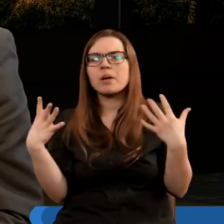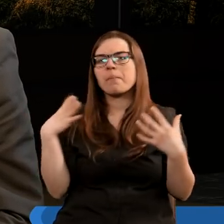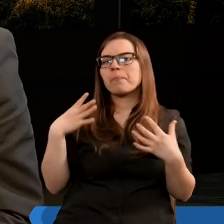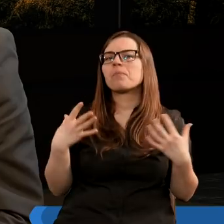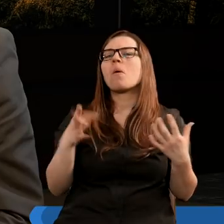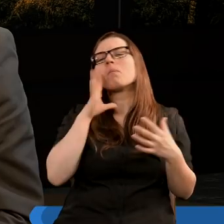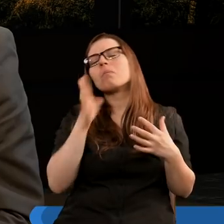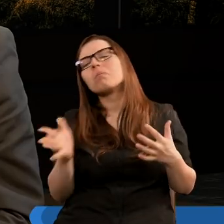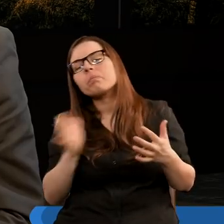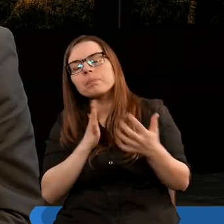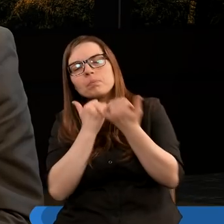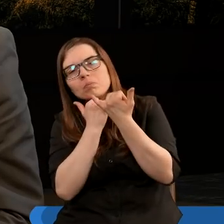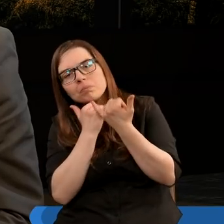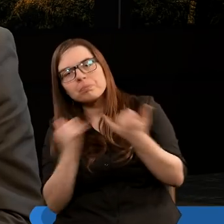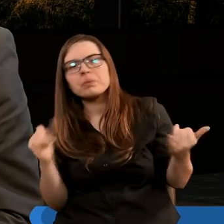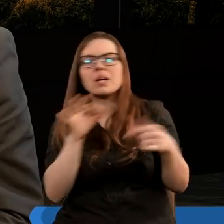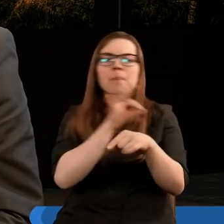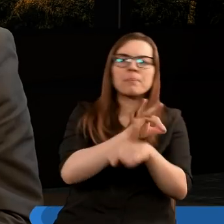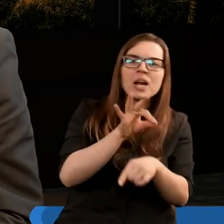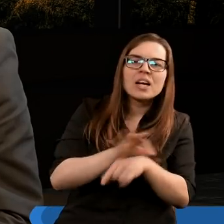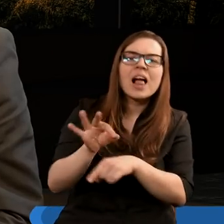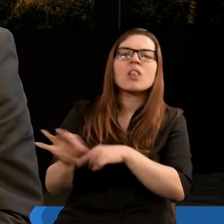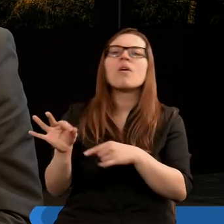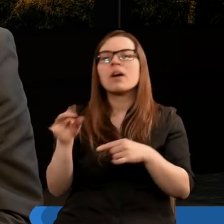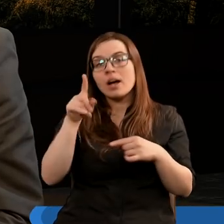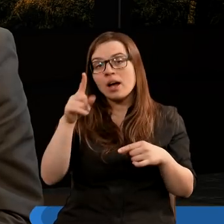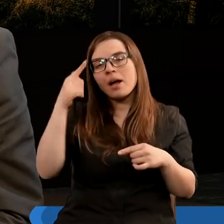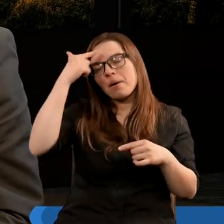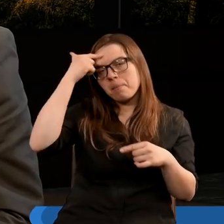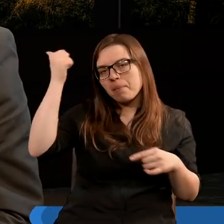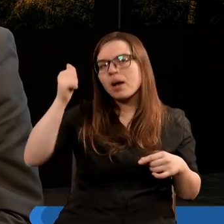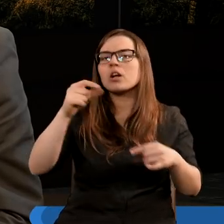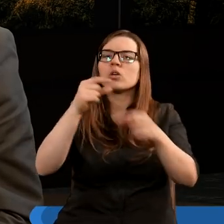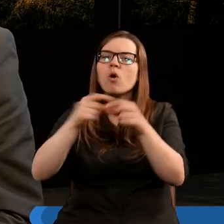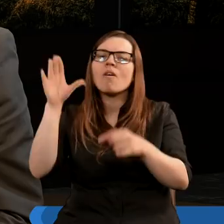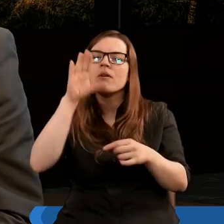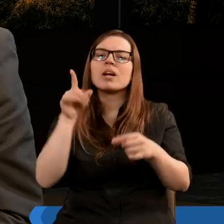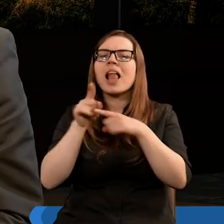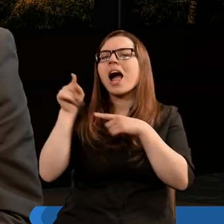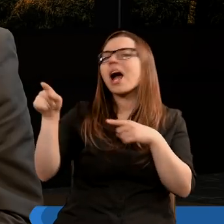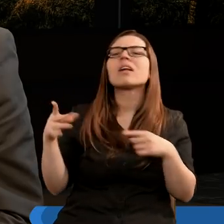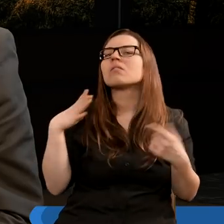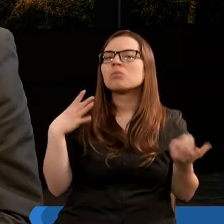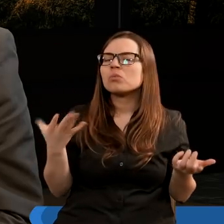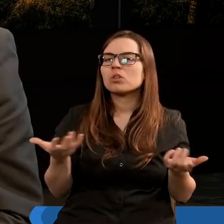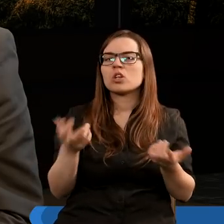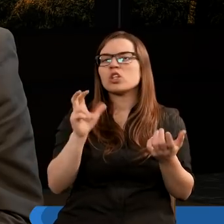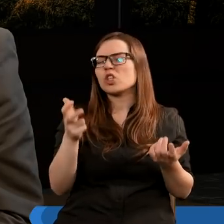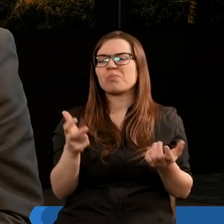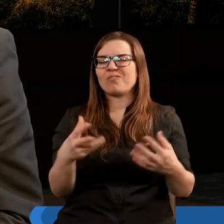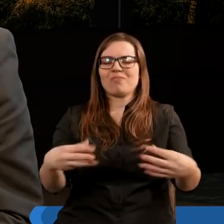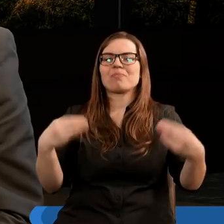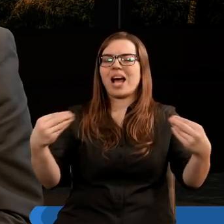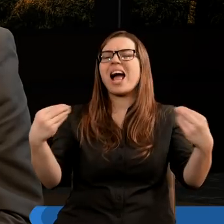przeżywali trudności prześladowania to pamiętamy, że Słowo Boże dla nich było czymś